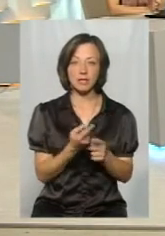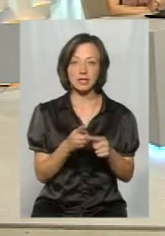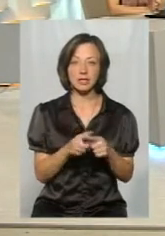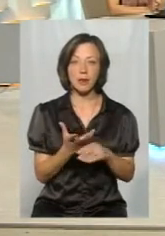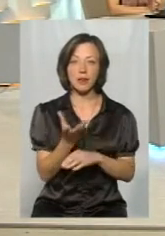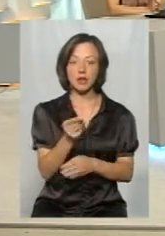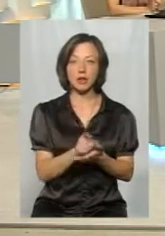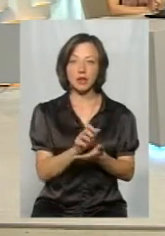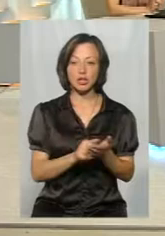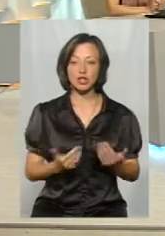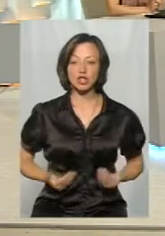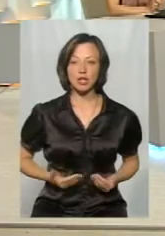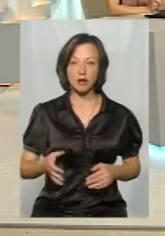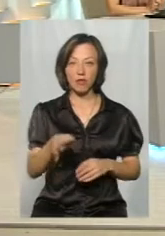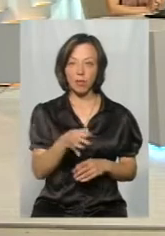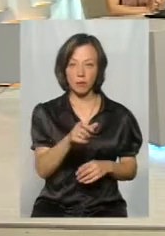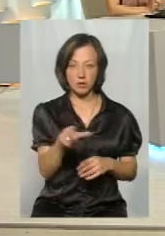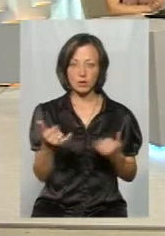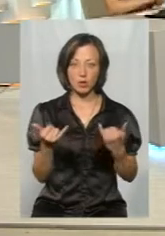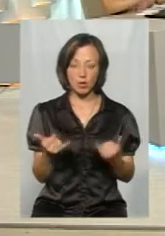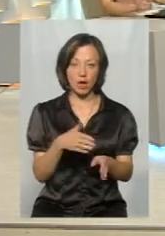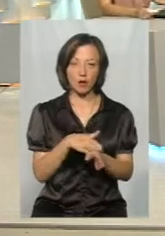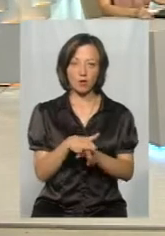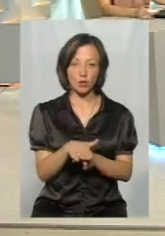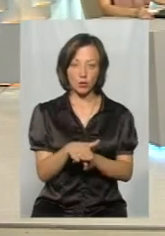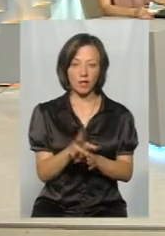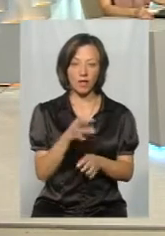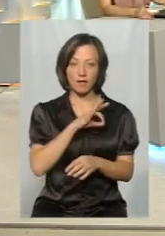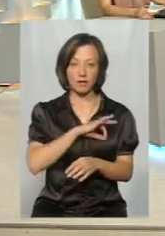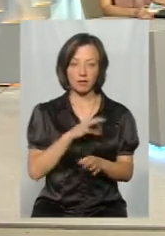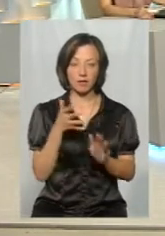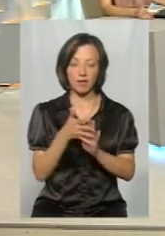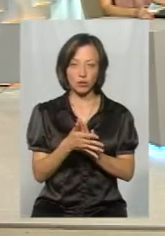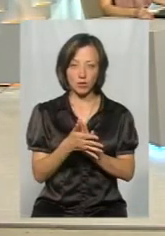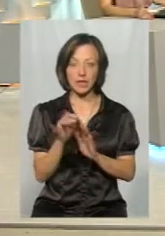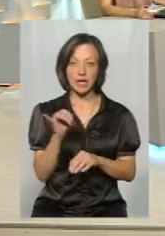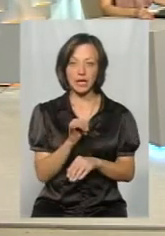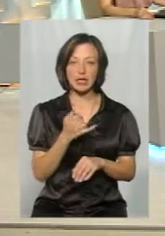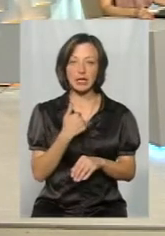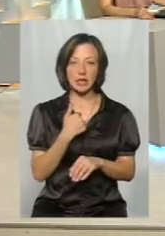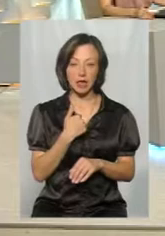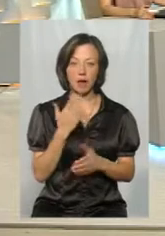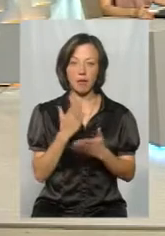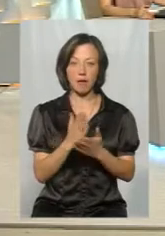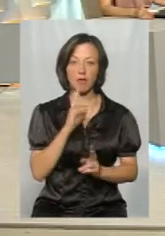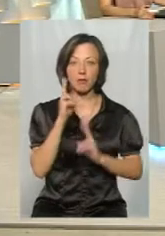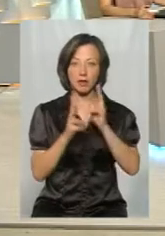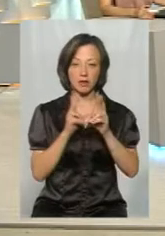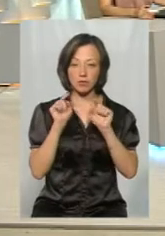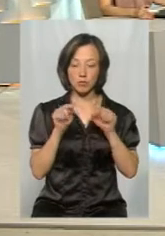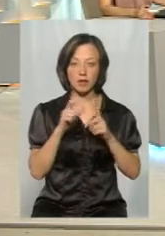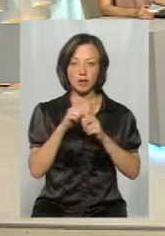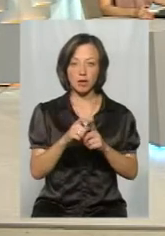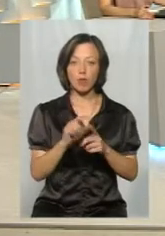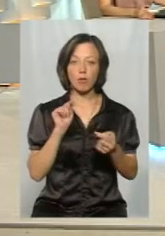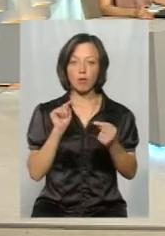платників подати в жителів нашої області. І вони сьогодні абсолютно неефективно використані. І я б мав претензію, яку я не засередував відповідь,